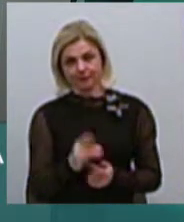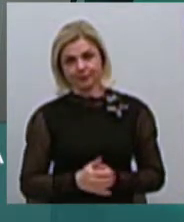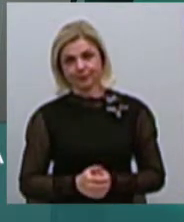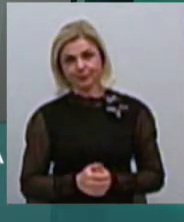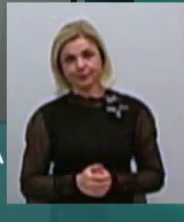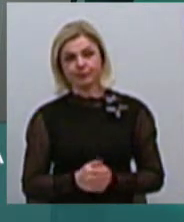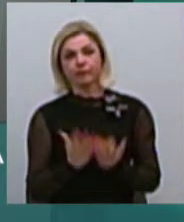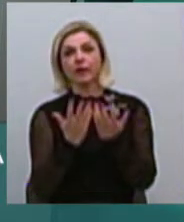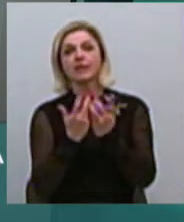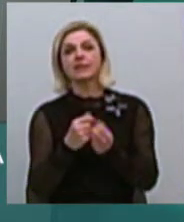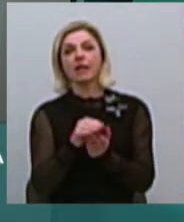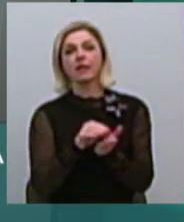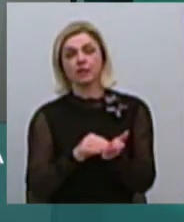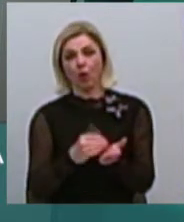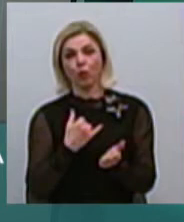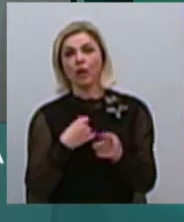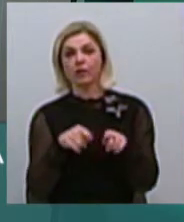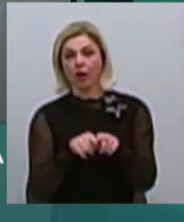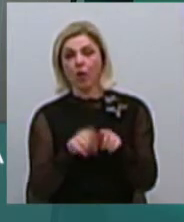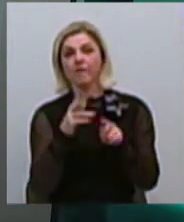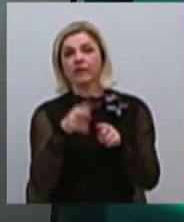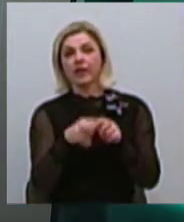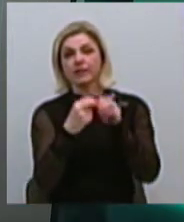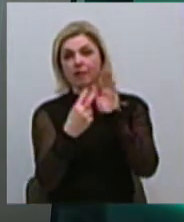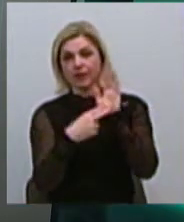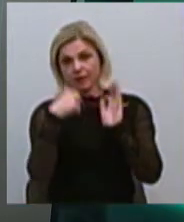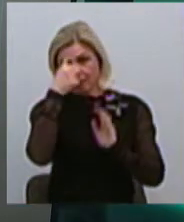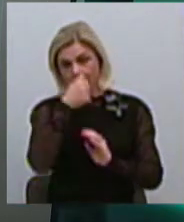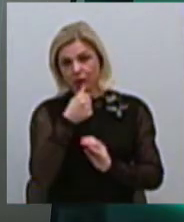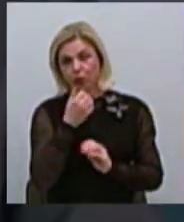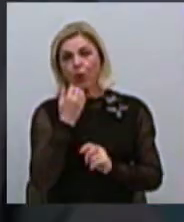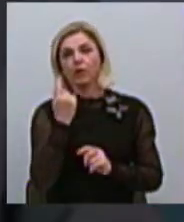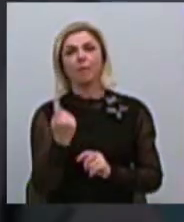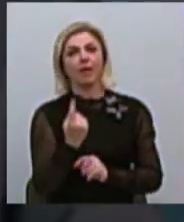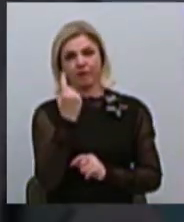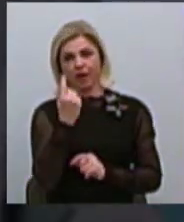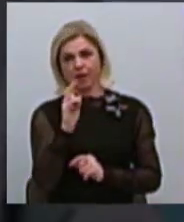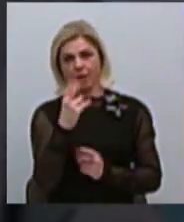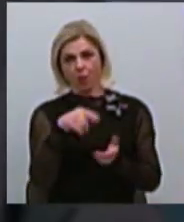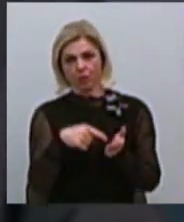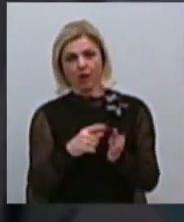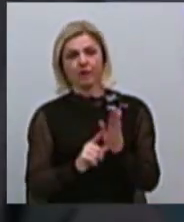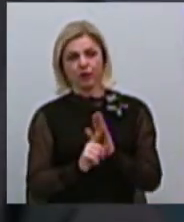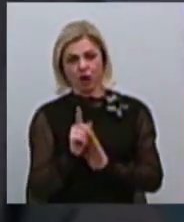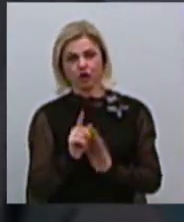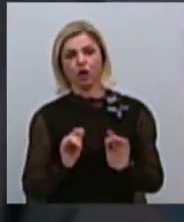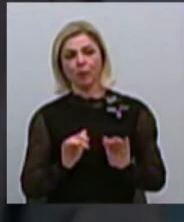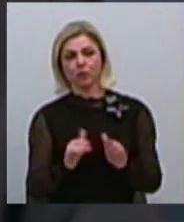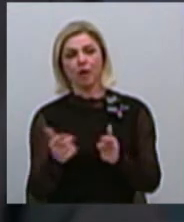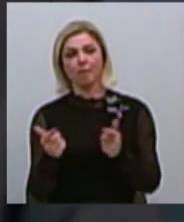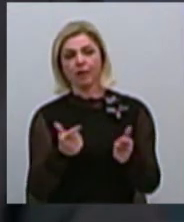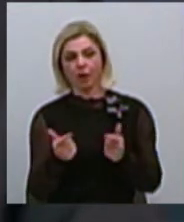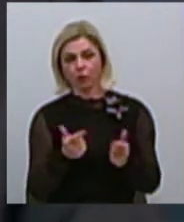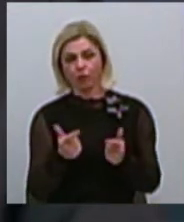Статистика у нас следующая. В 2017 році, коли вперві в городі Николаїві почався процес подготовки